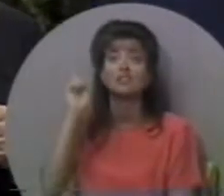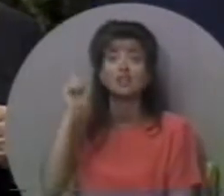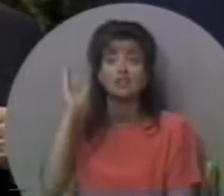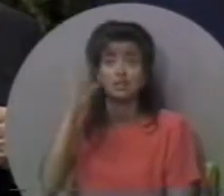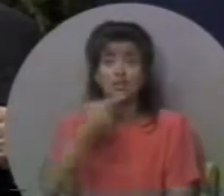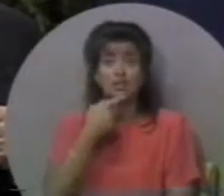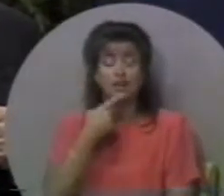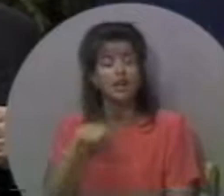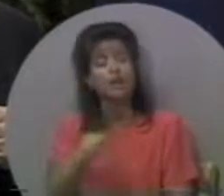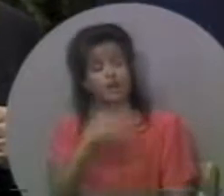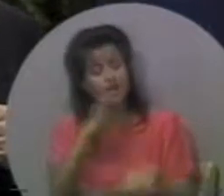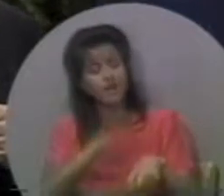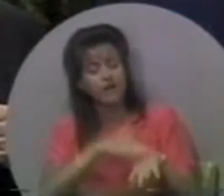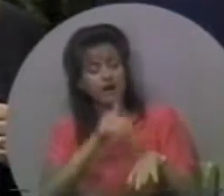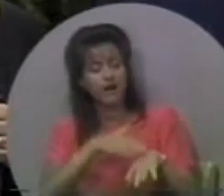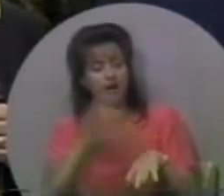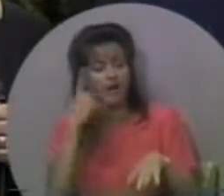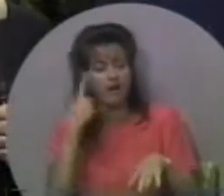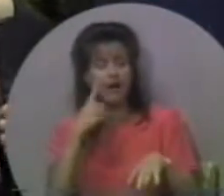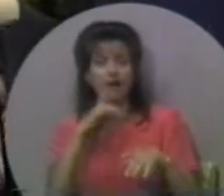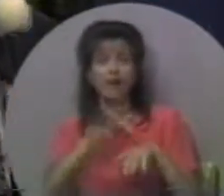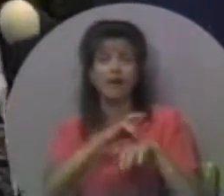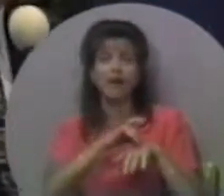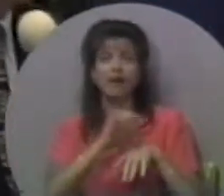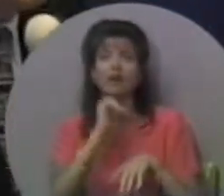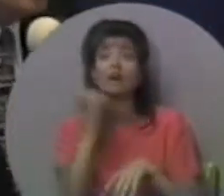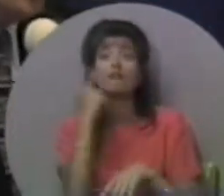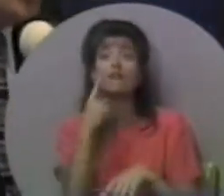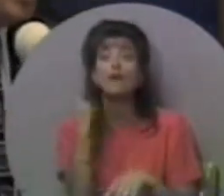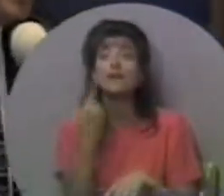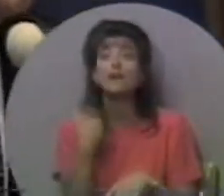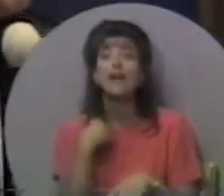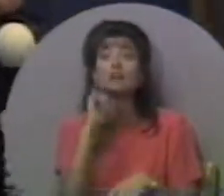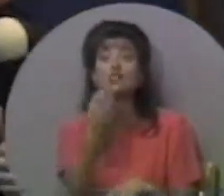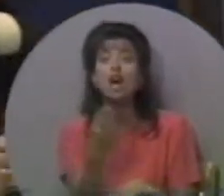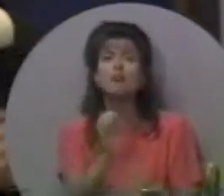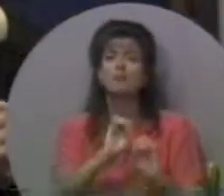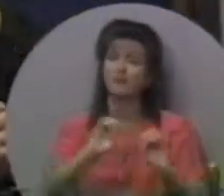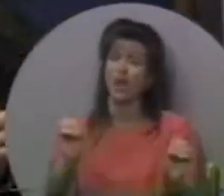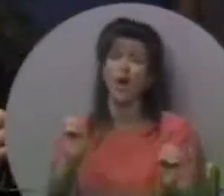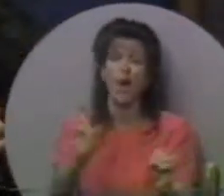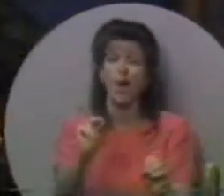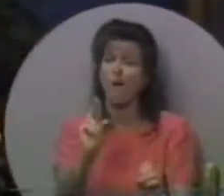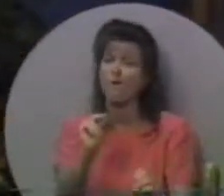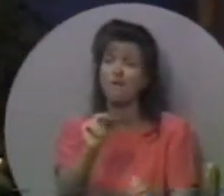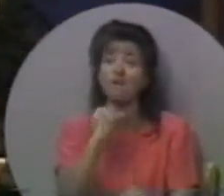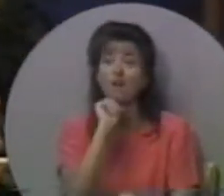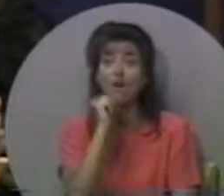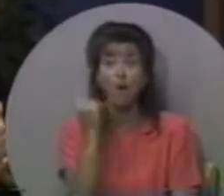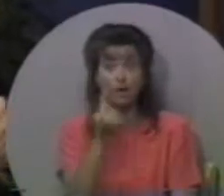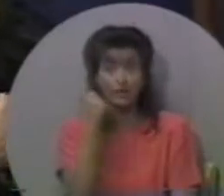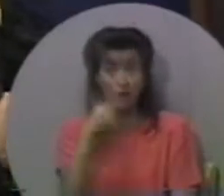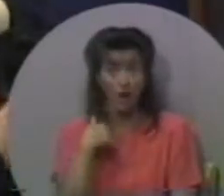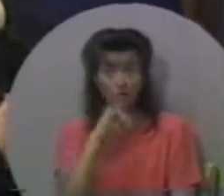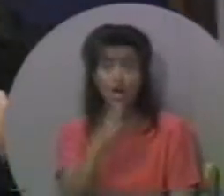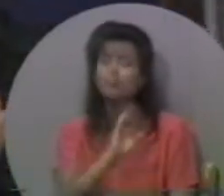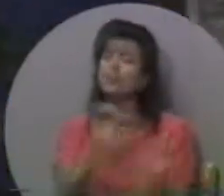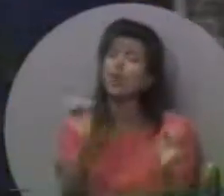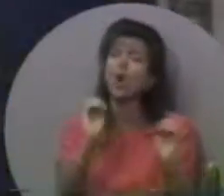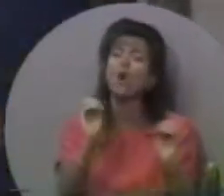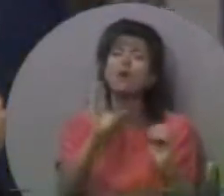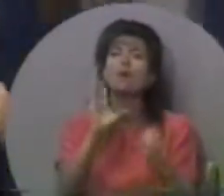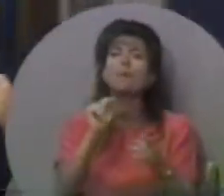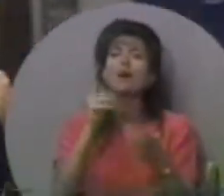Вони б сказали, ви були покликані на землю, не просто, щоб мати роботу, ходити на неї. Не просто, щоб